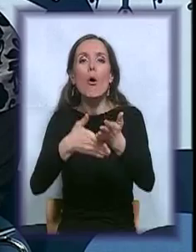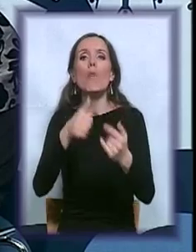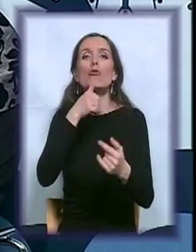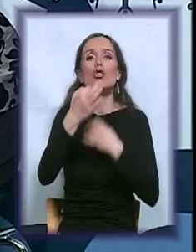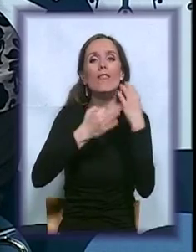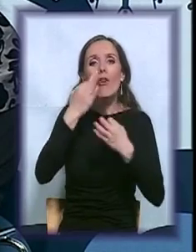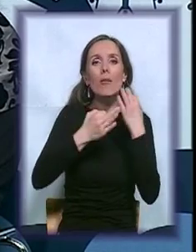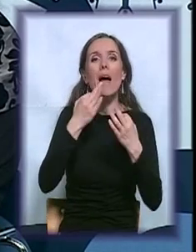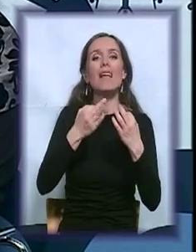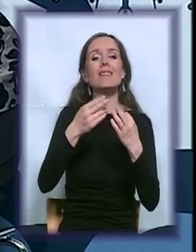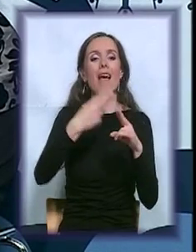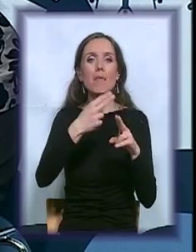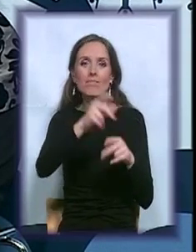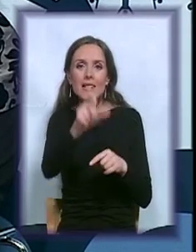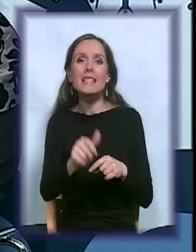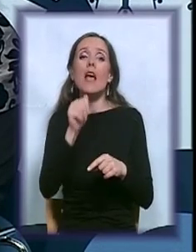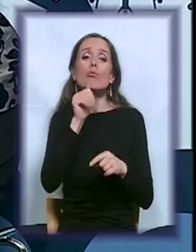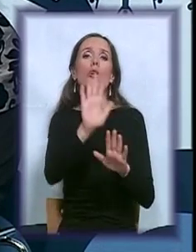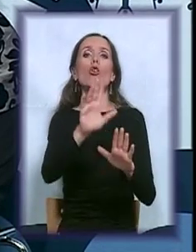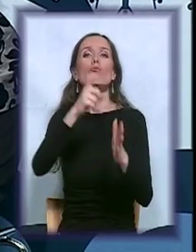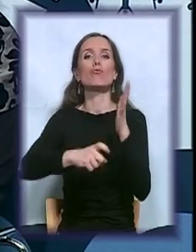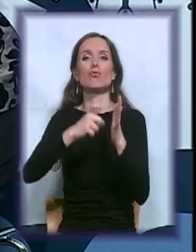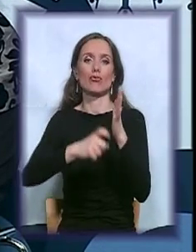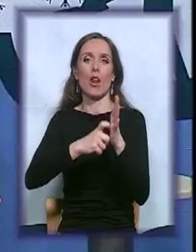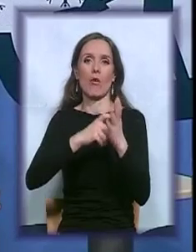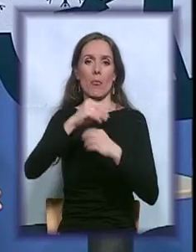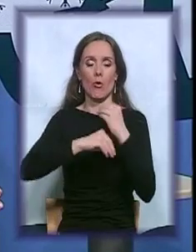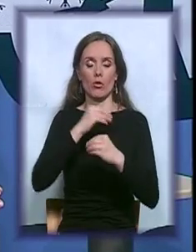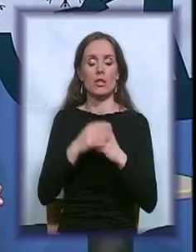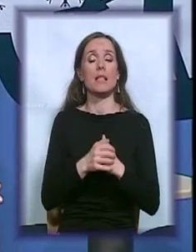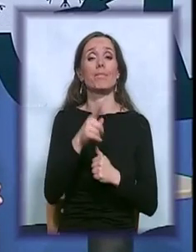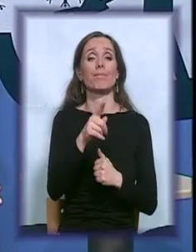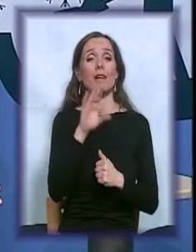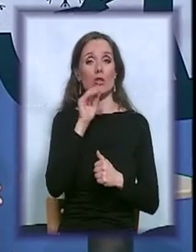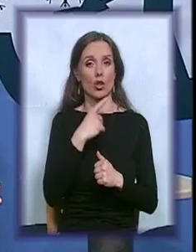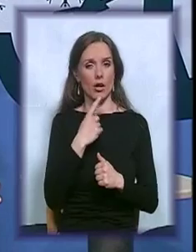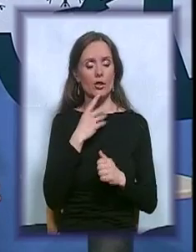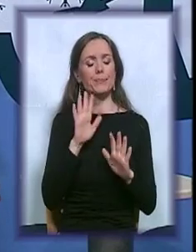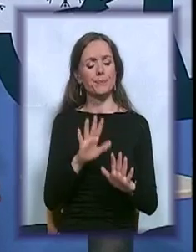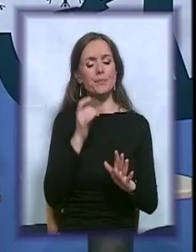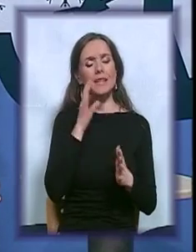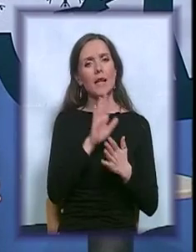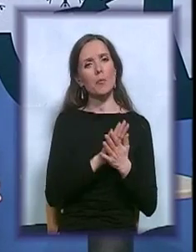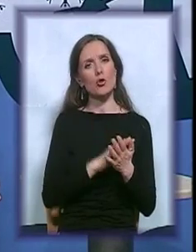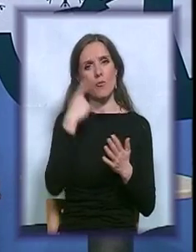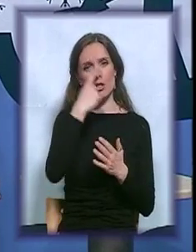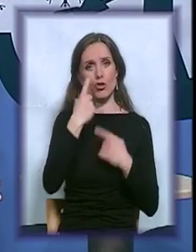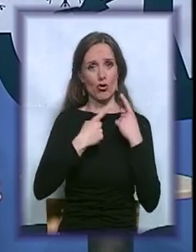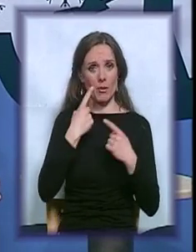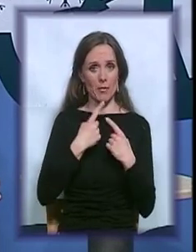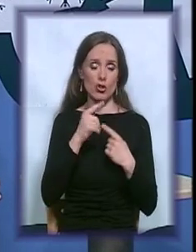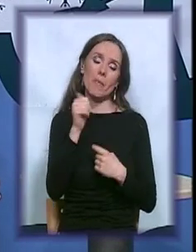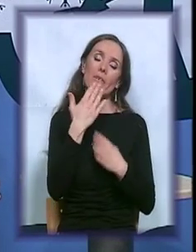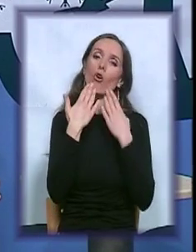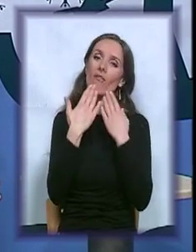pacijentu i članu porodice. Upravo i ovim redosledom koju ste govorili. Kada krenemo iz te lične priče, prvo hvala vam što ste danas